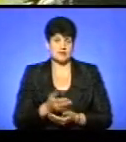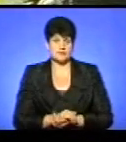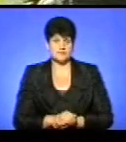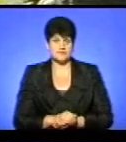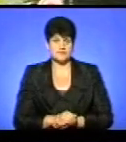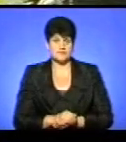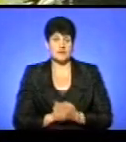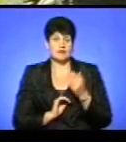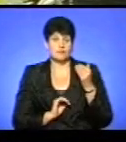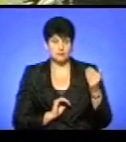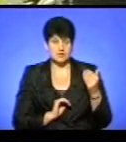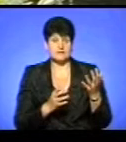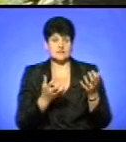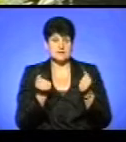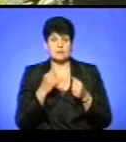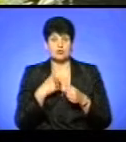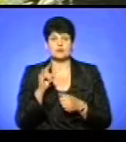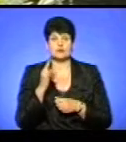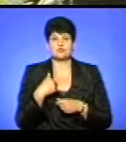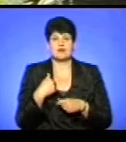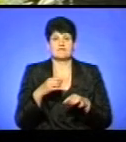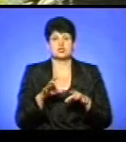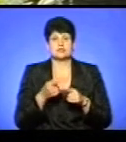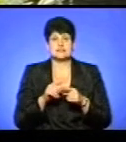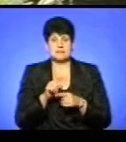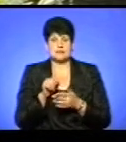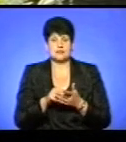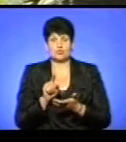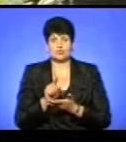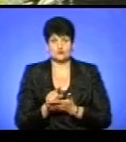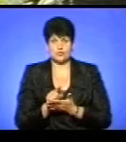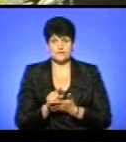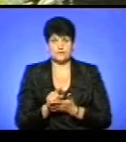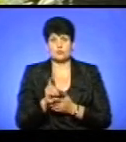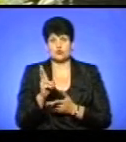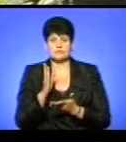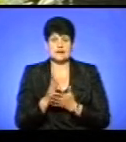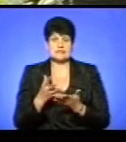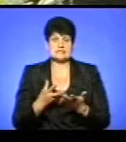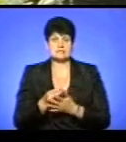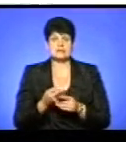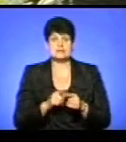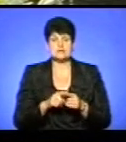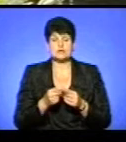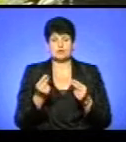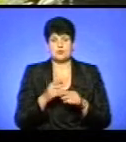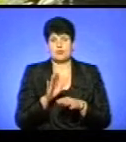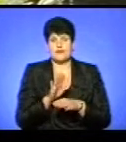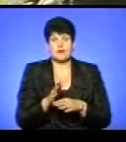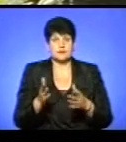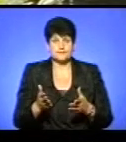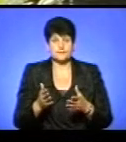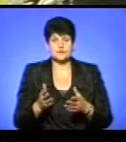Вони на даний час взяли мою дитину, щоб я рішила це питання обов'язково, тому що хтось має заплатити ті кошти по наказу. Сьогодні